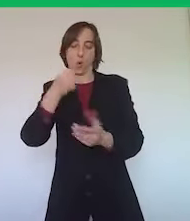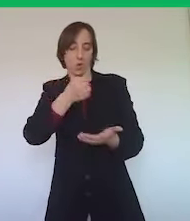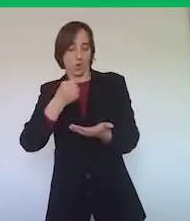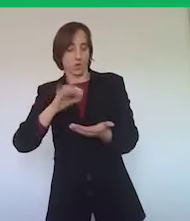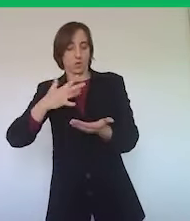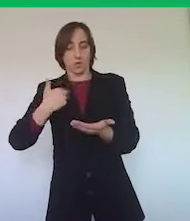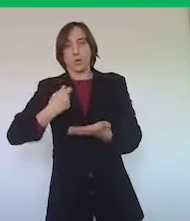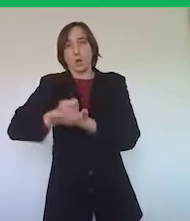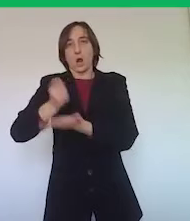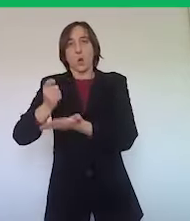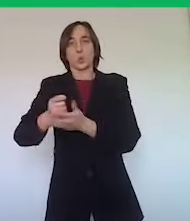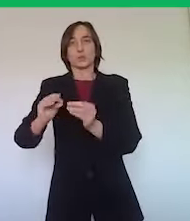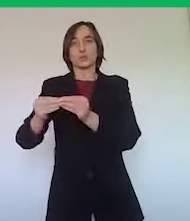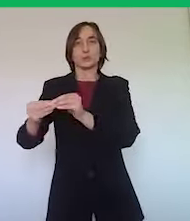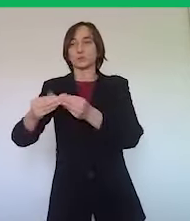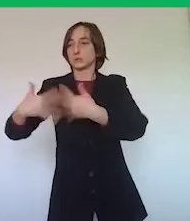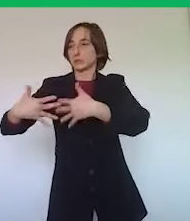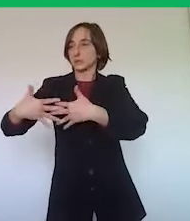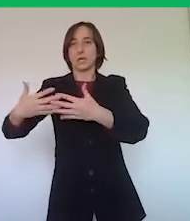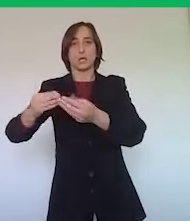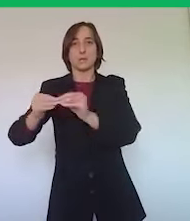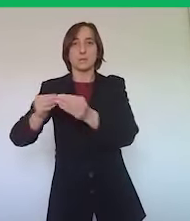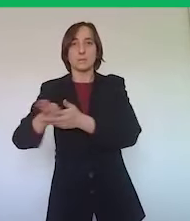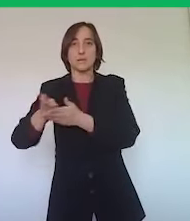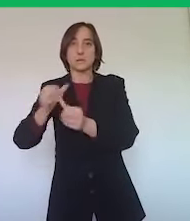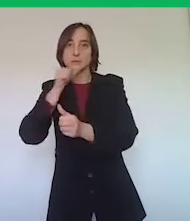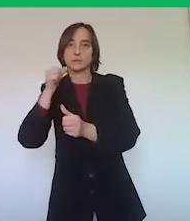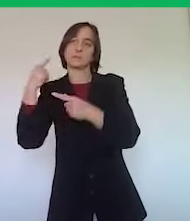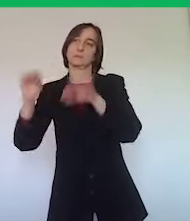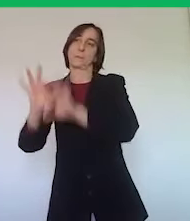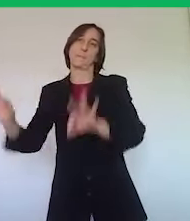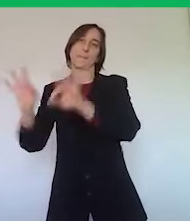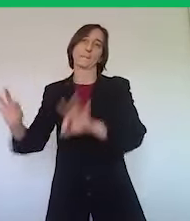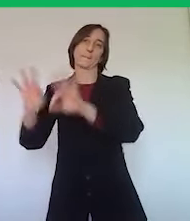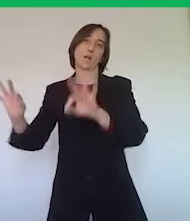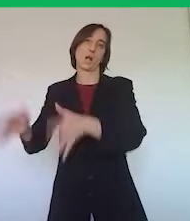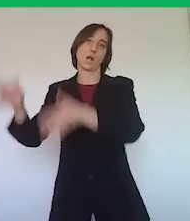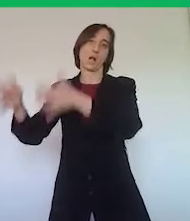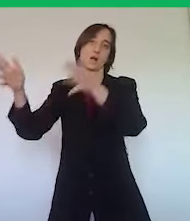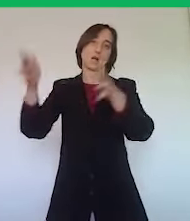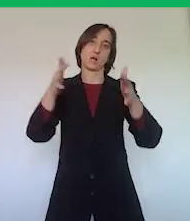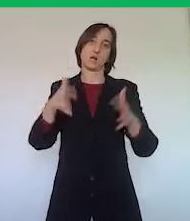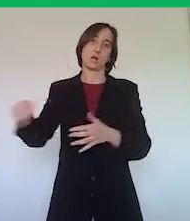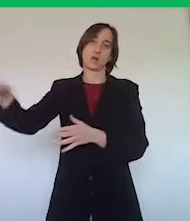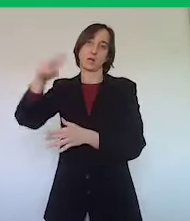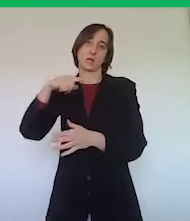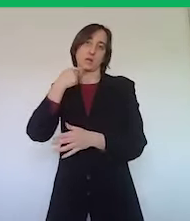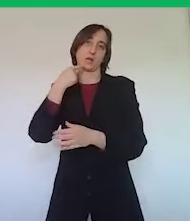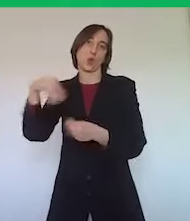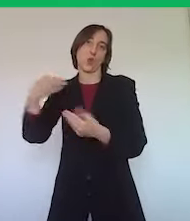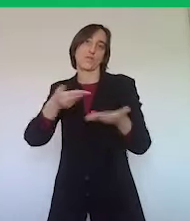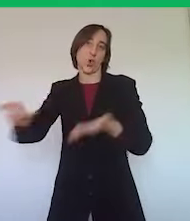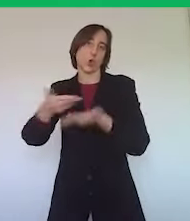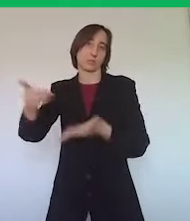poter acquistare questi mezzi che diventano importanti per poter preparare le strutture dell